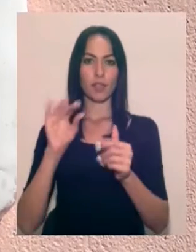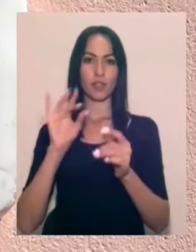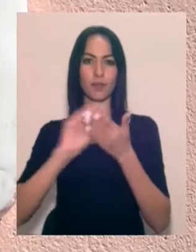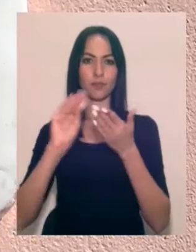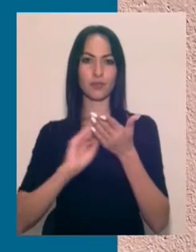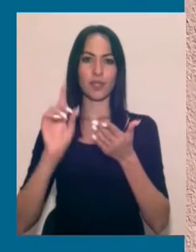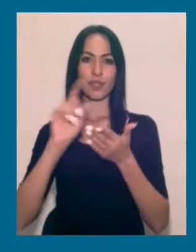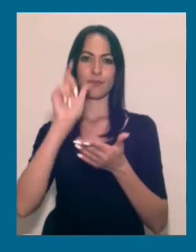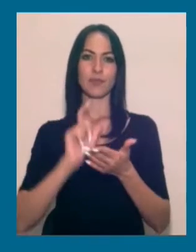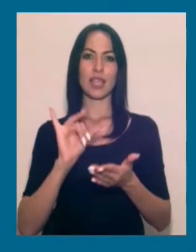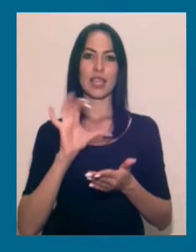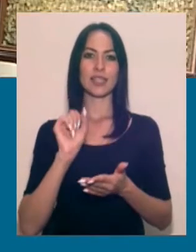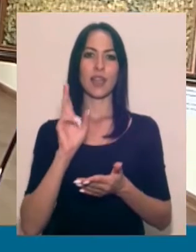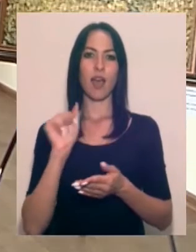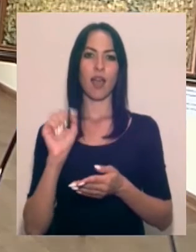Ісаака Бабеля.